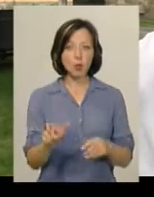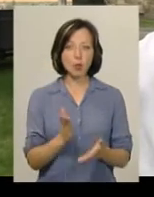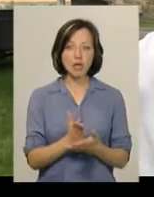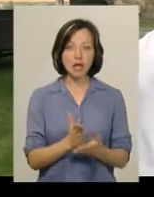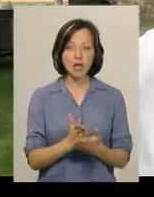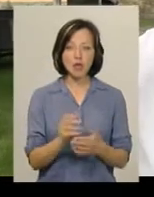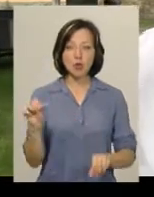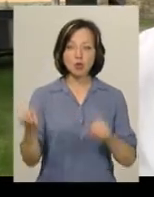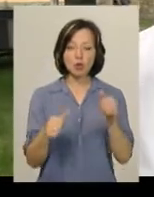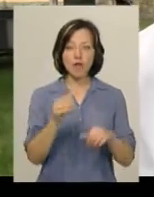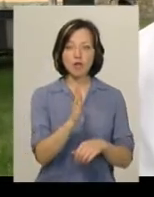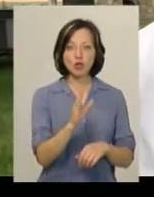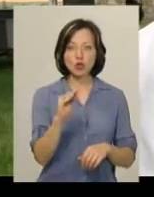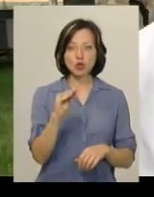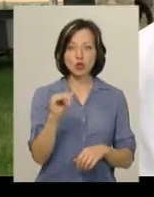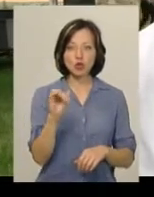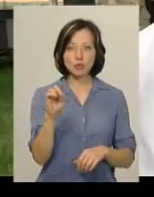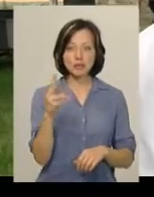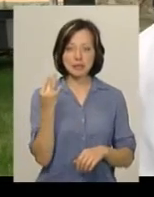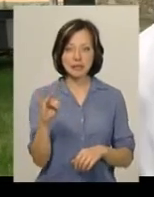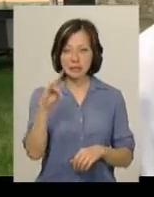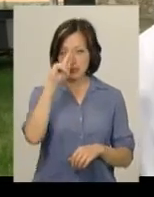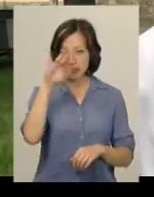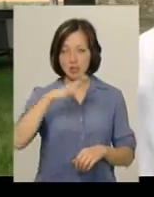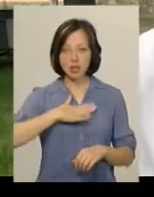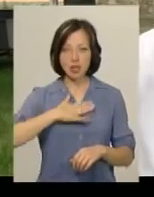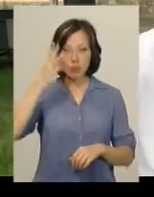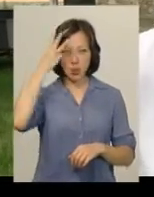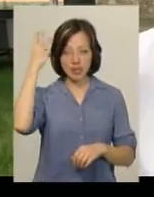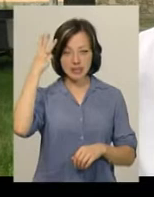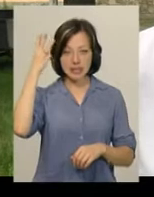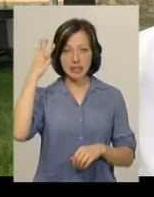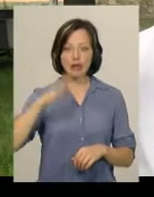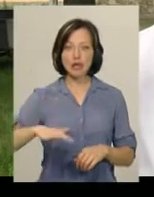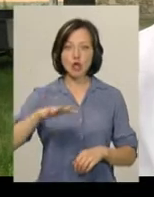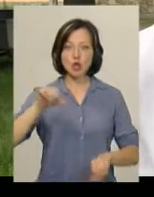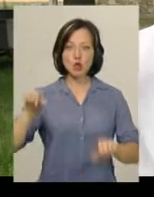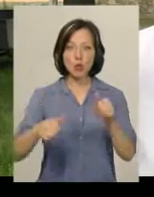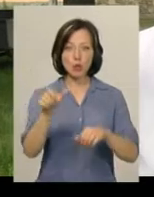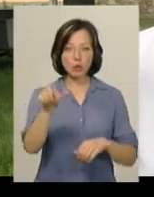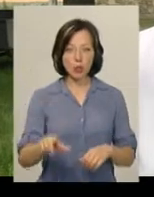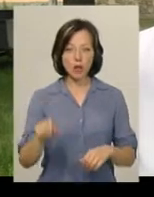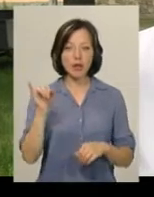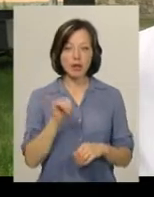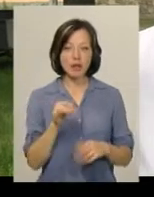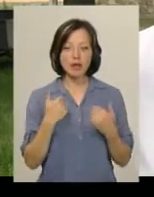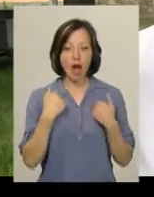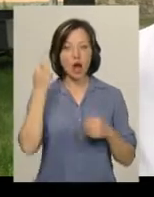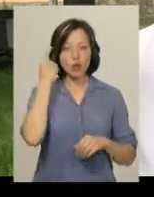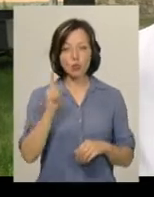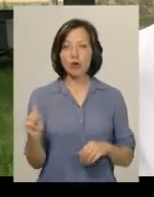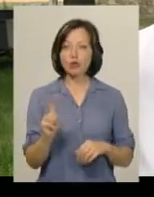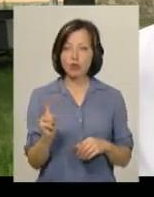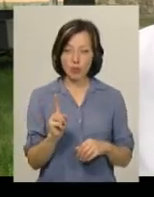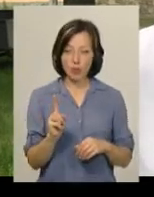скульптури Володимир Журбіцький, знаменитий наш подільський скульптор. І я думаю, що